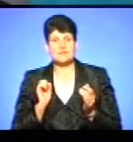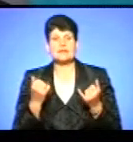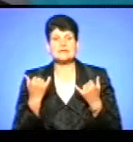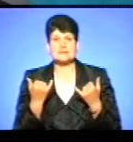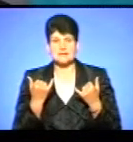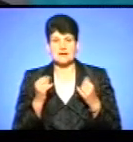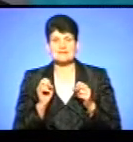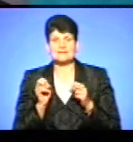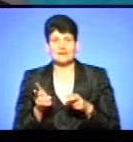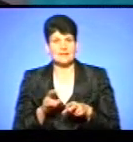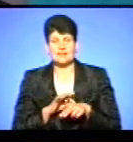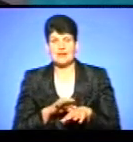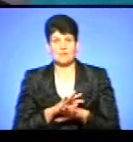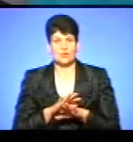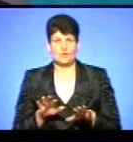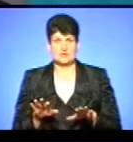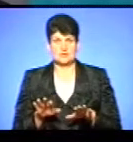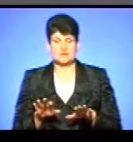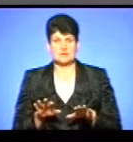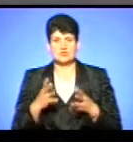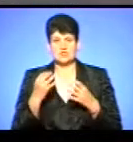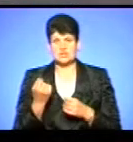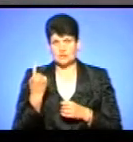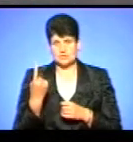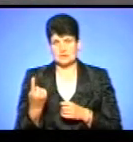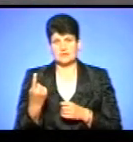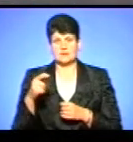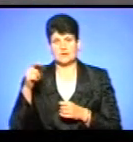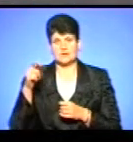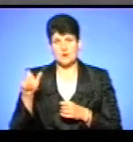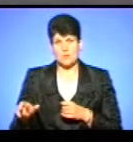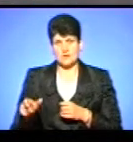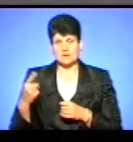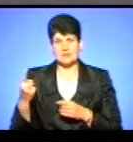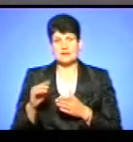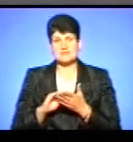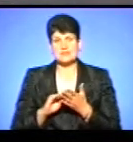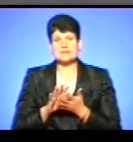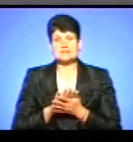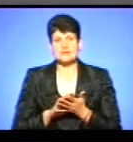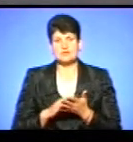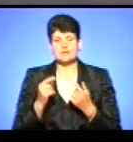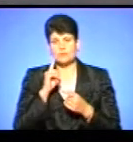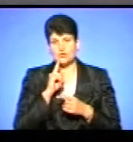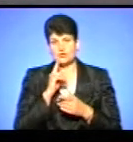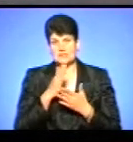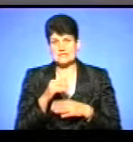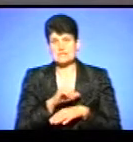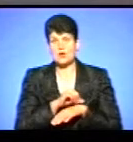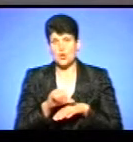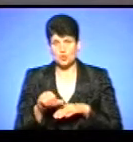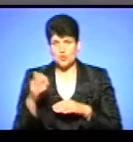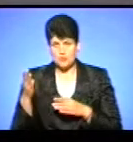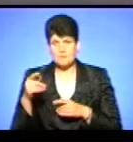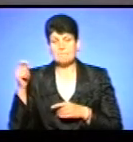скид не здійснюється втуду, щоб виконалізатися. Ще один громадянин з другої сторони того будинку написали заяву, що він знаходиться поки за кордоном, приїде за кордоном,